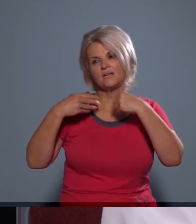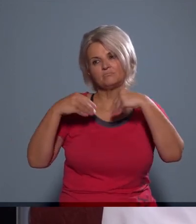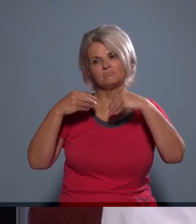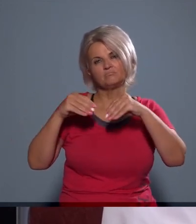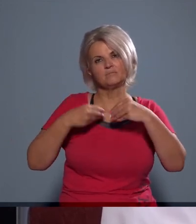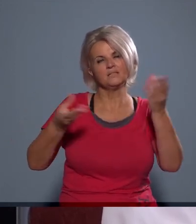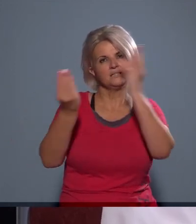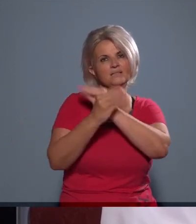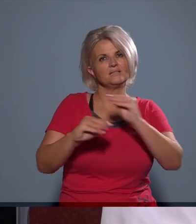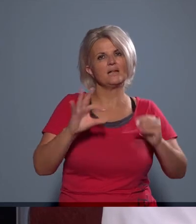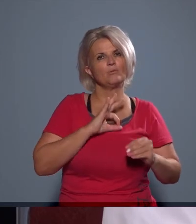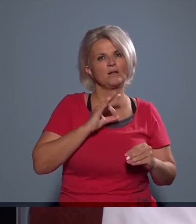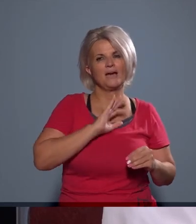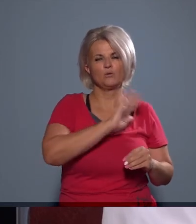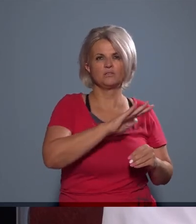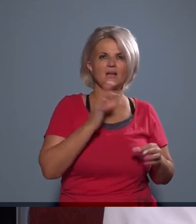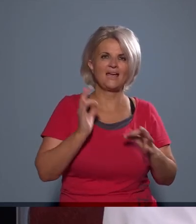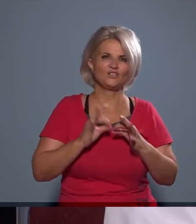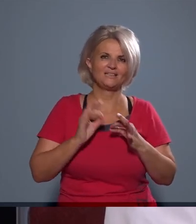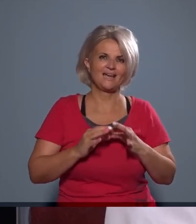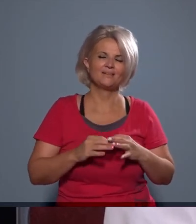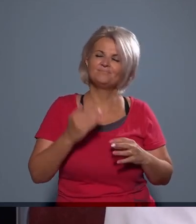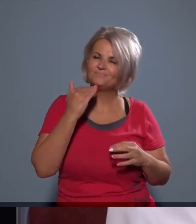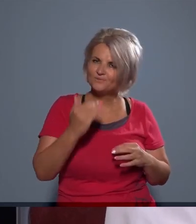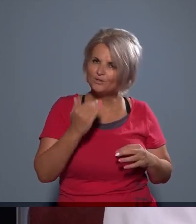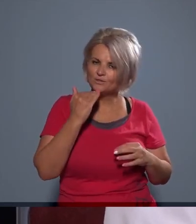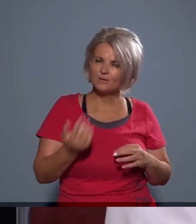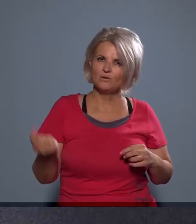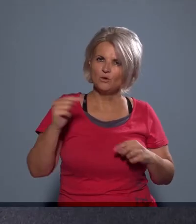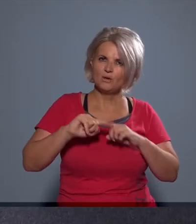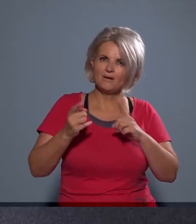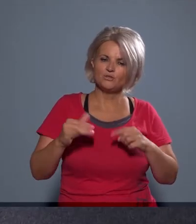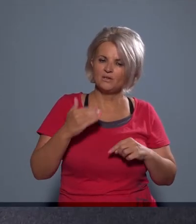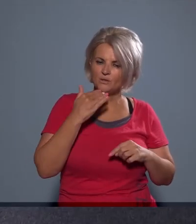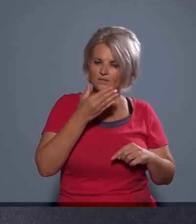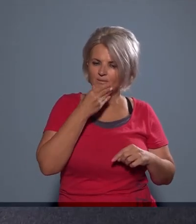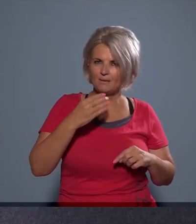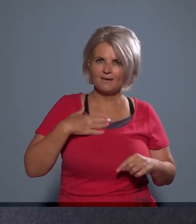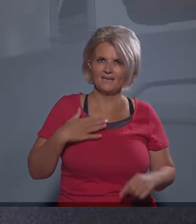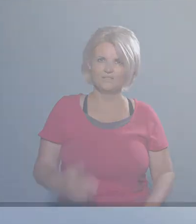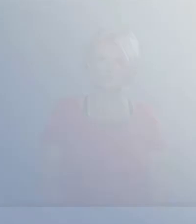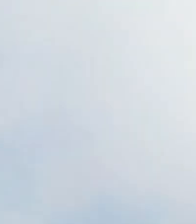tisztelt polgárokkal ezeket az eseteket. Köszönjük szépen, és jöjjön máskor is! Köszönöm szépen én is!